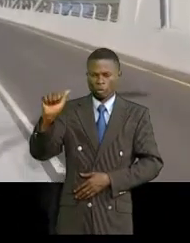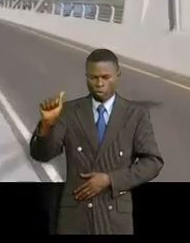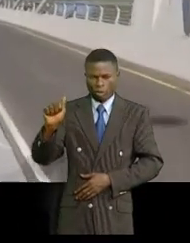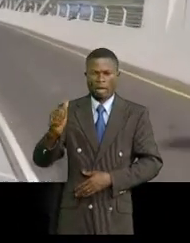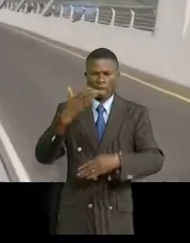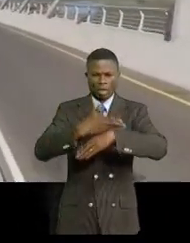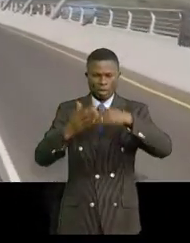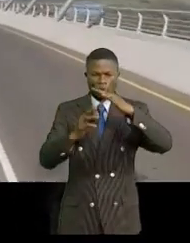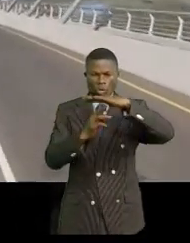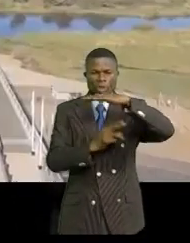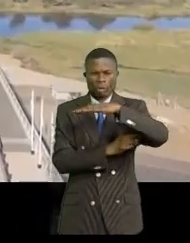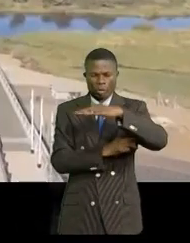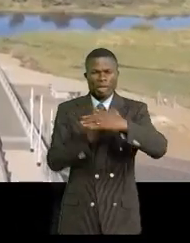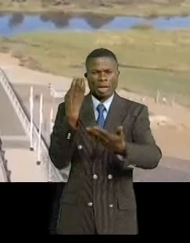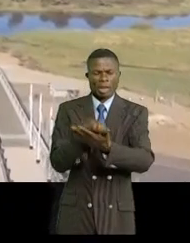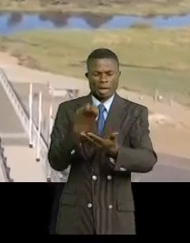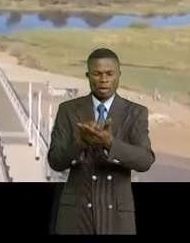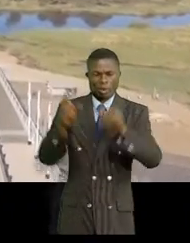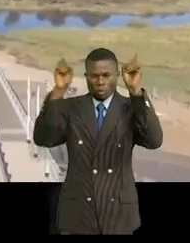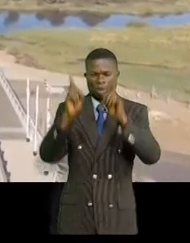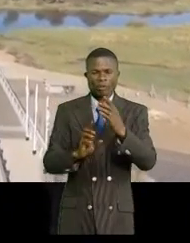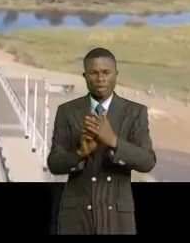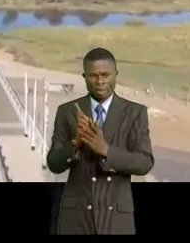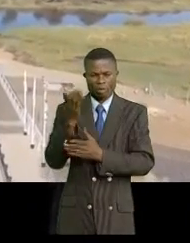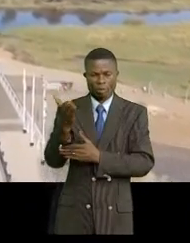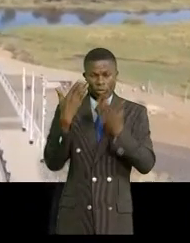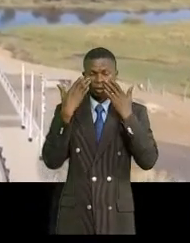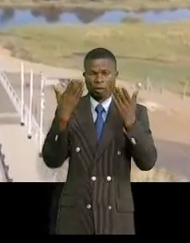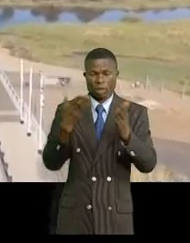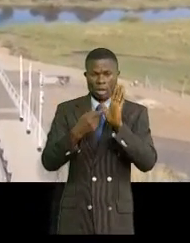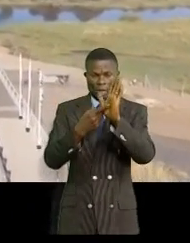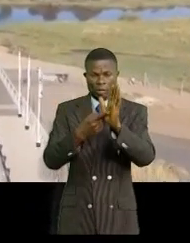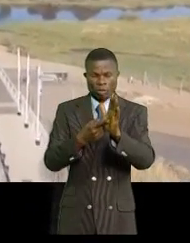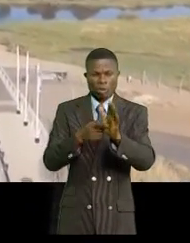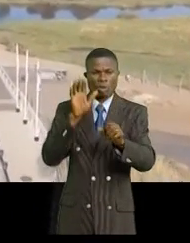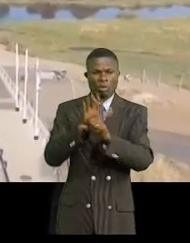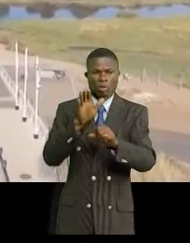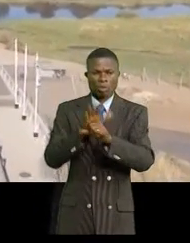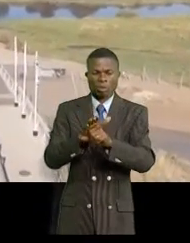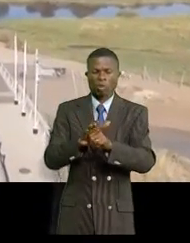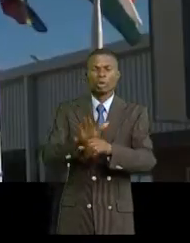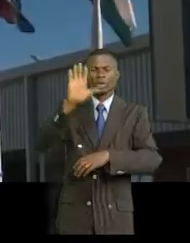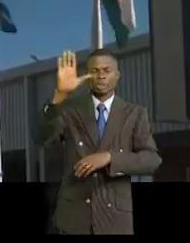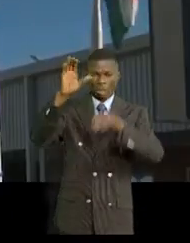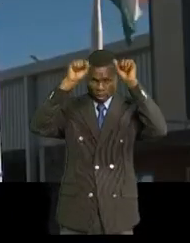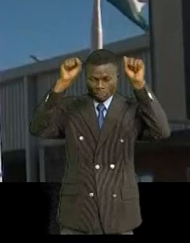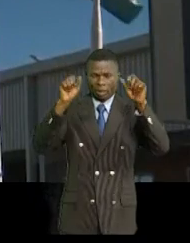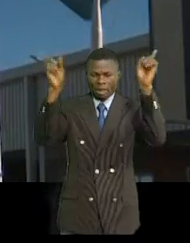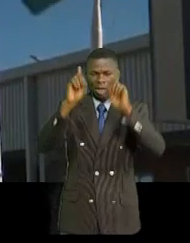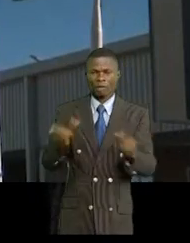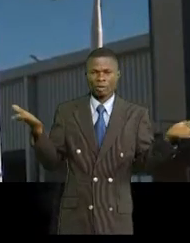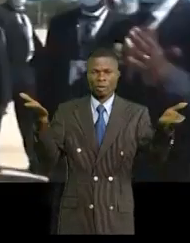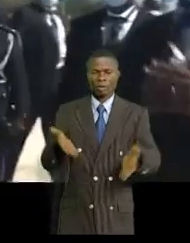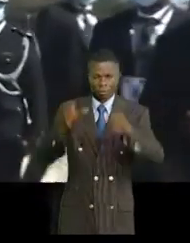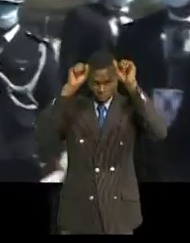à toutes les économies nationales africaines. Voilà qui explique la mobilisation des cinq chefs d'État africain, parmi lesquels